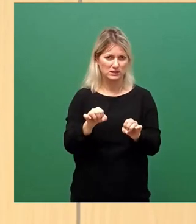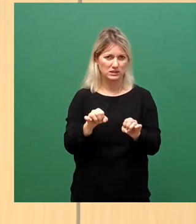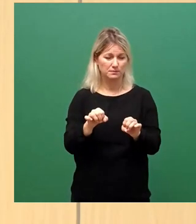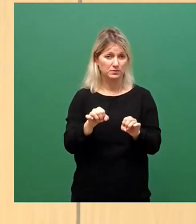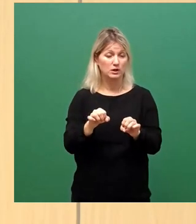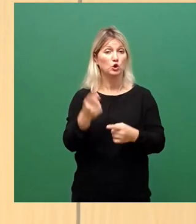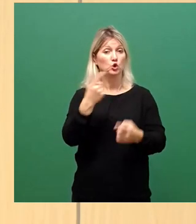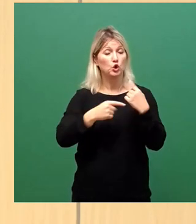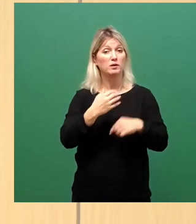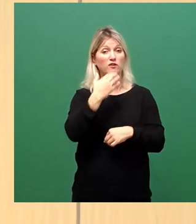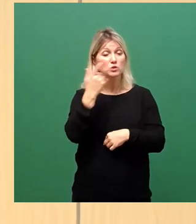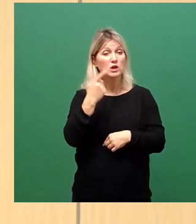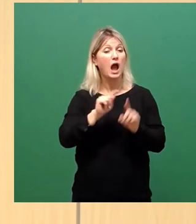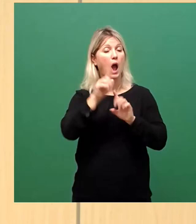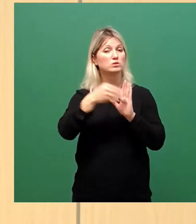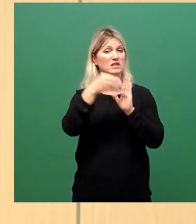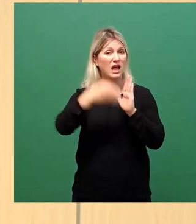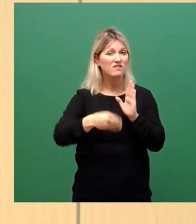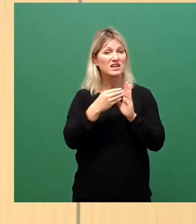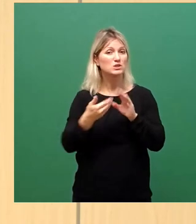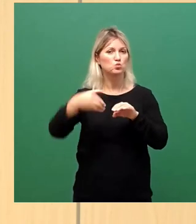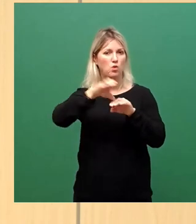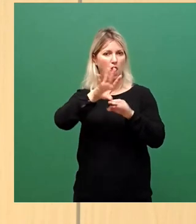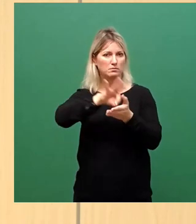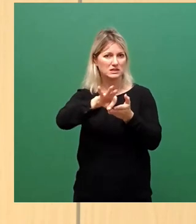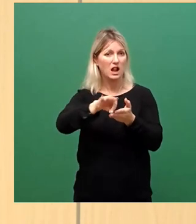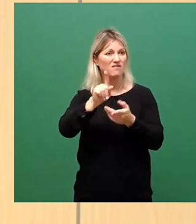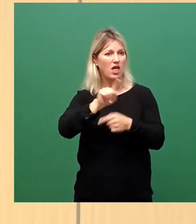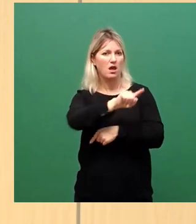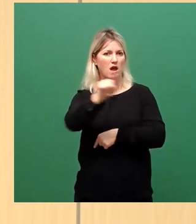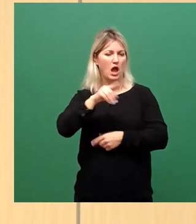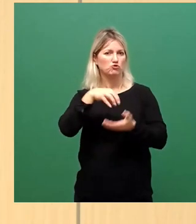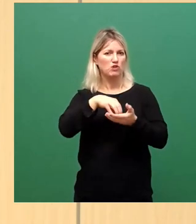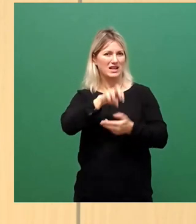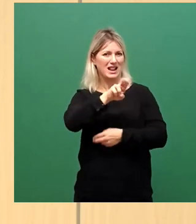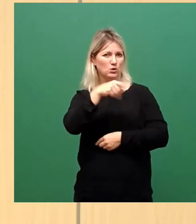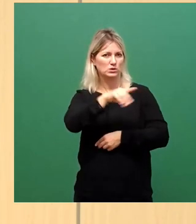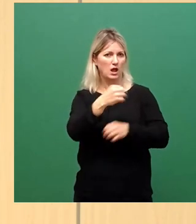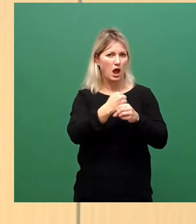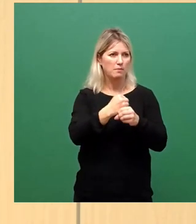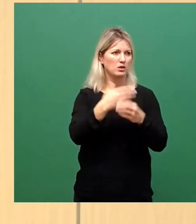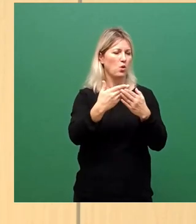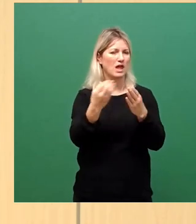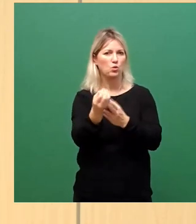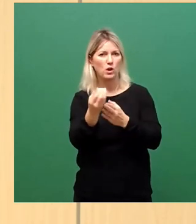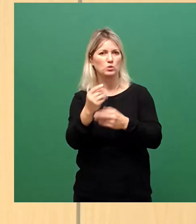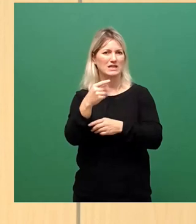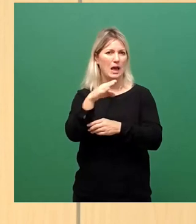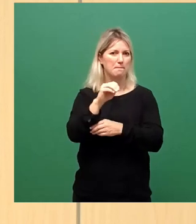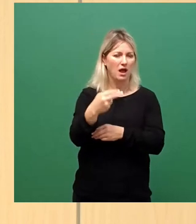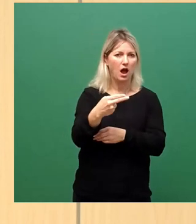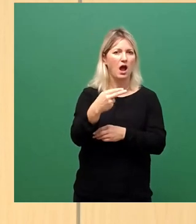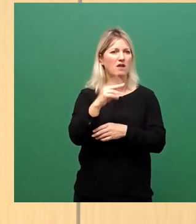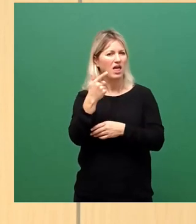außertarifliche Zulagenzahlung an Personal des städtischen Klinikums unter Kultus GmbH und an weitere Mitarbeiterinnen, die mit dem Pandemie-Management und der